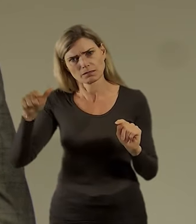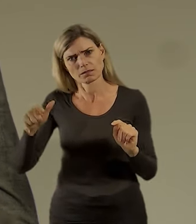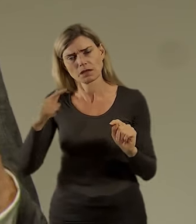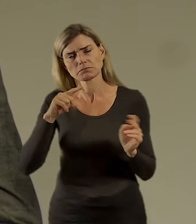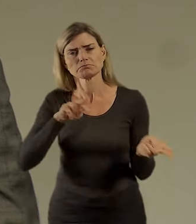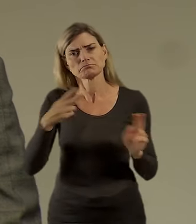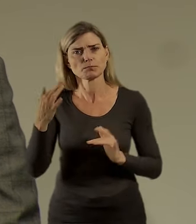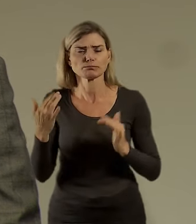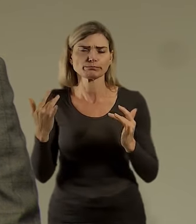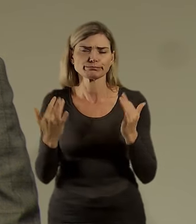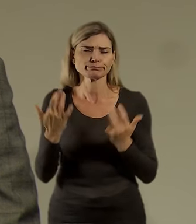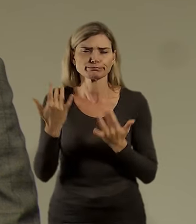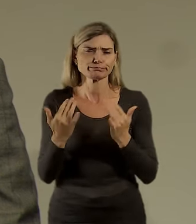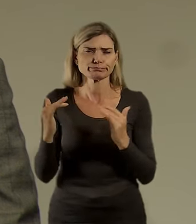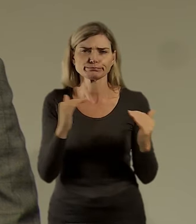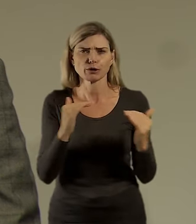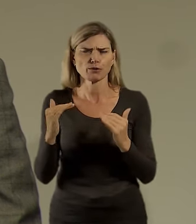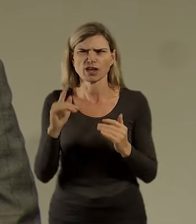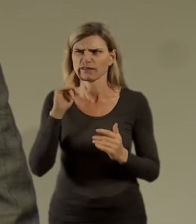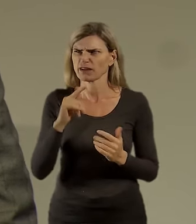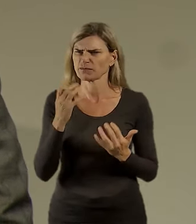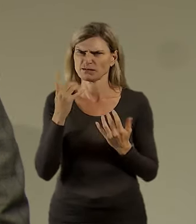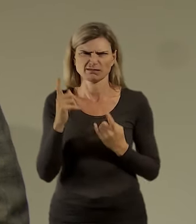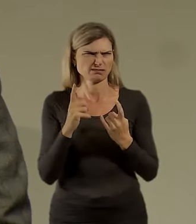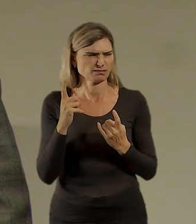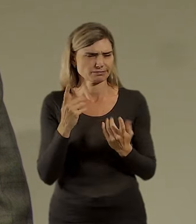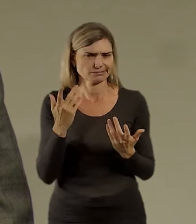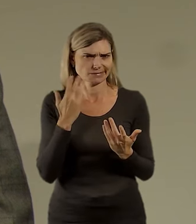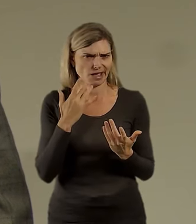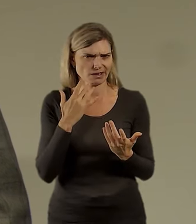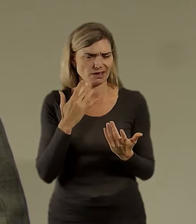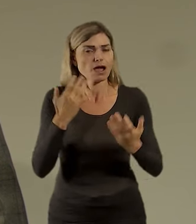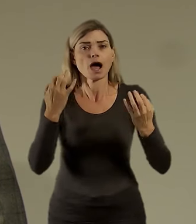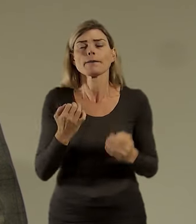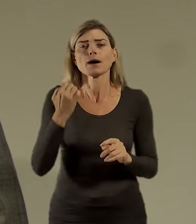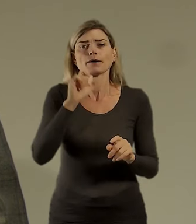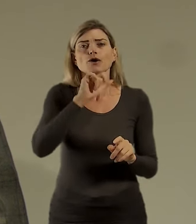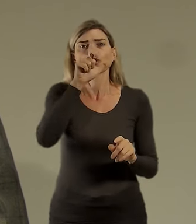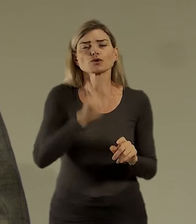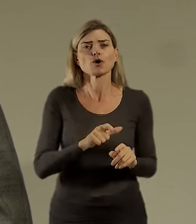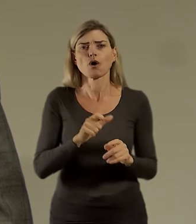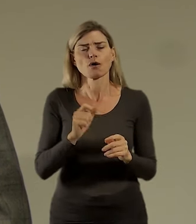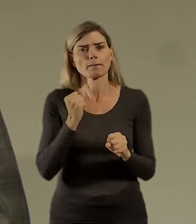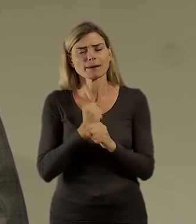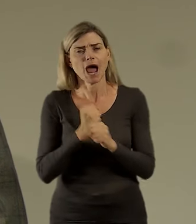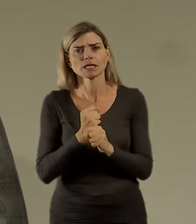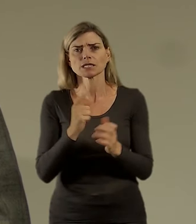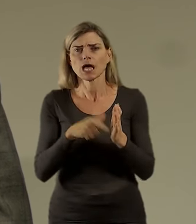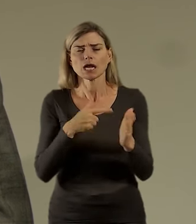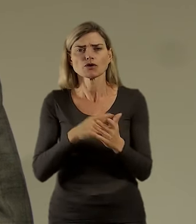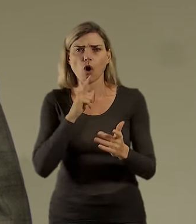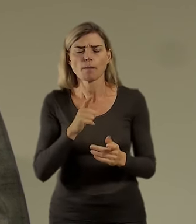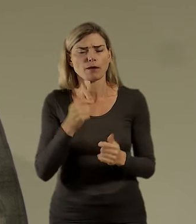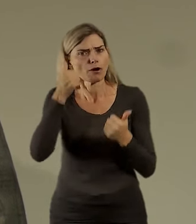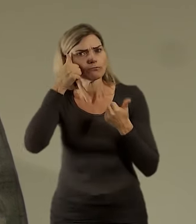nebo to zní jako dost dementně, no prostě pokud bavíme se o člověku, který nedělá jako nějakou super specializovanou záležitost, která